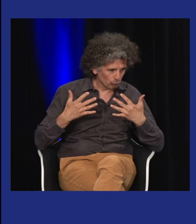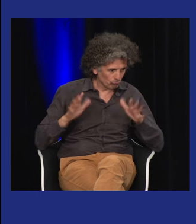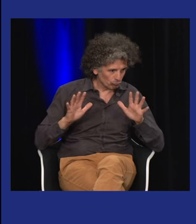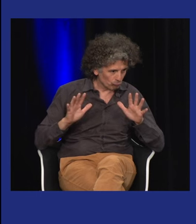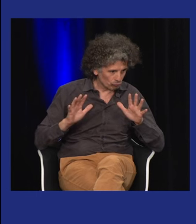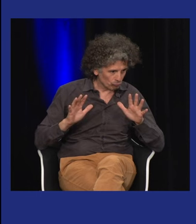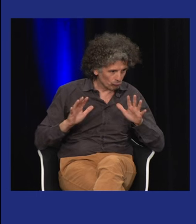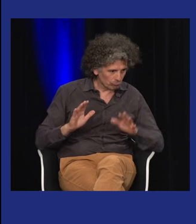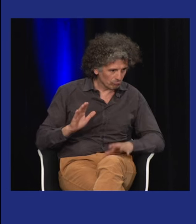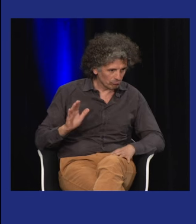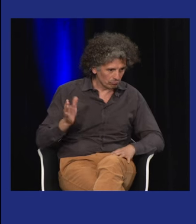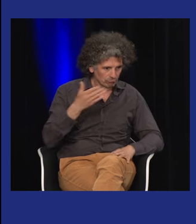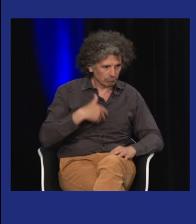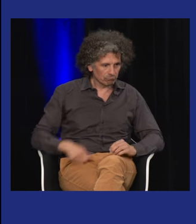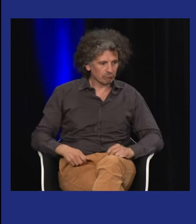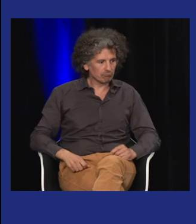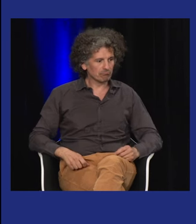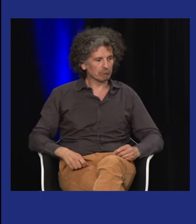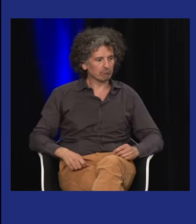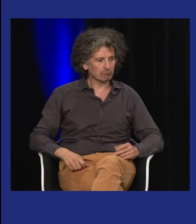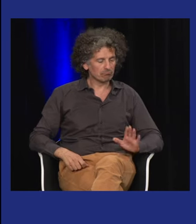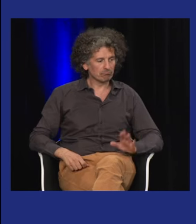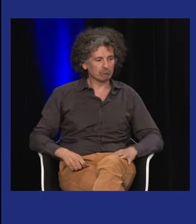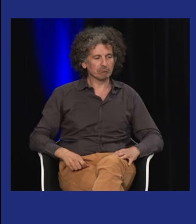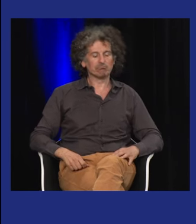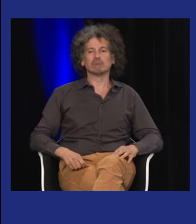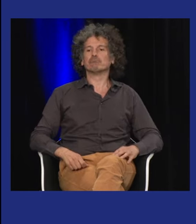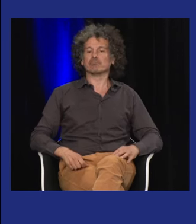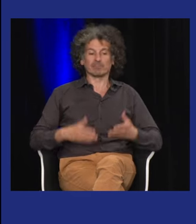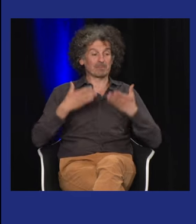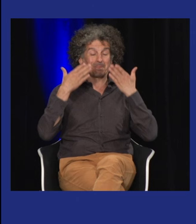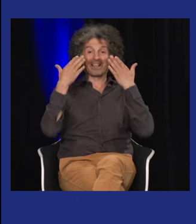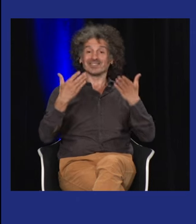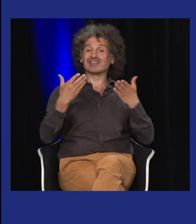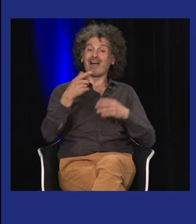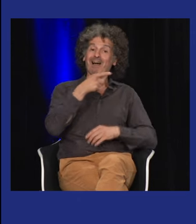ça je crois que j'ai expliqué j'ai fait le tour on peut passer à la suivante